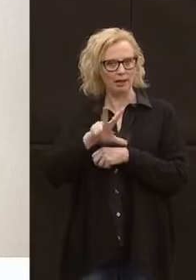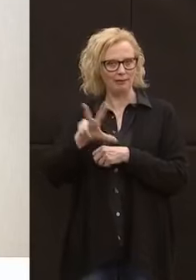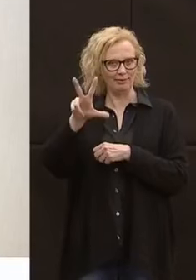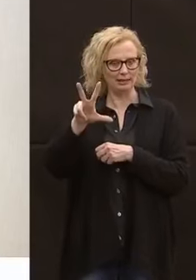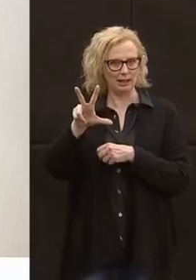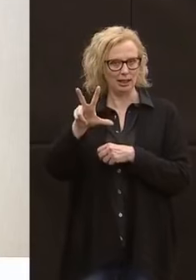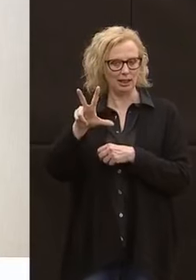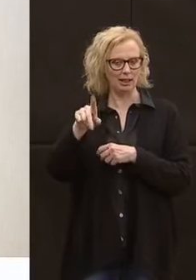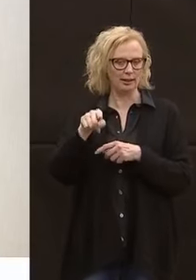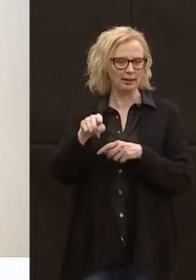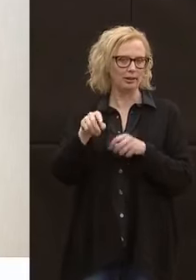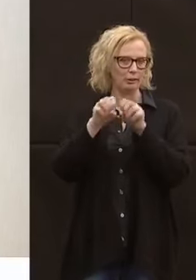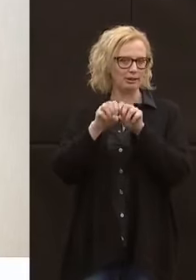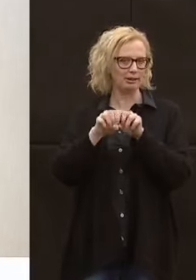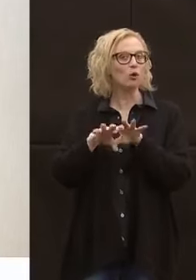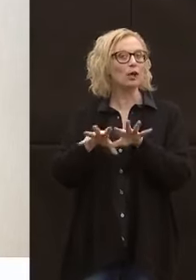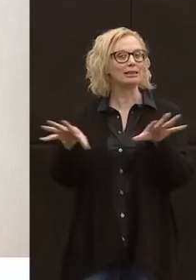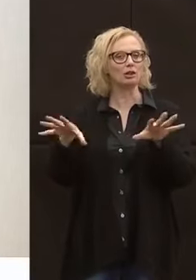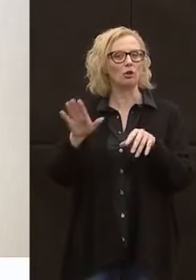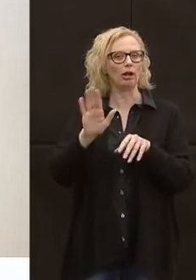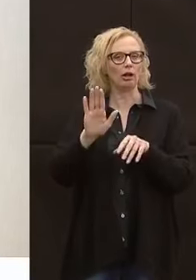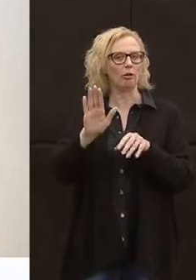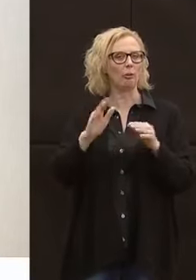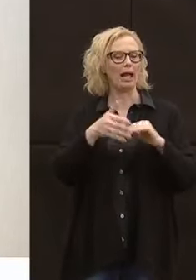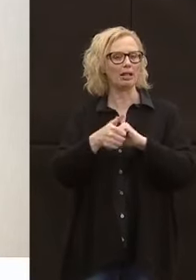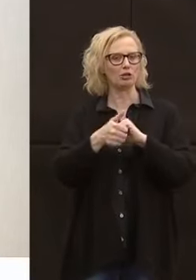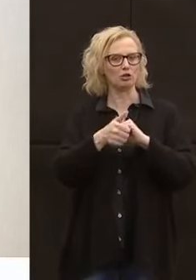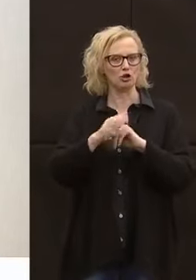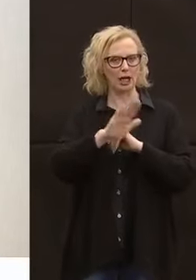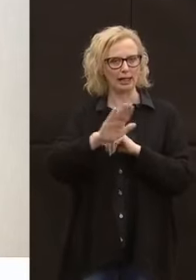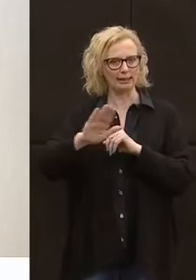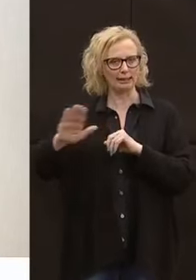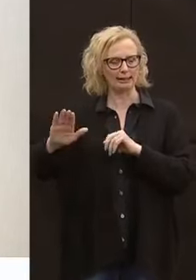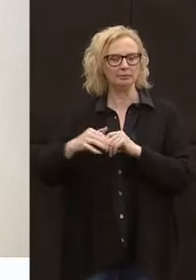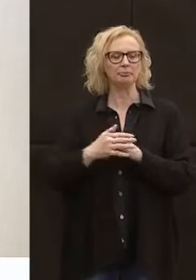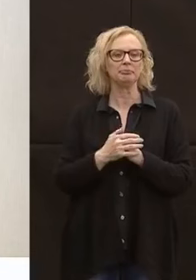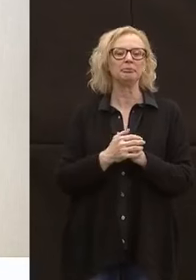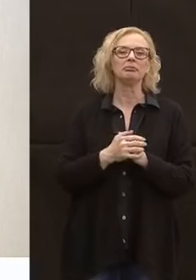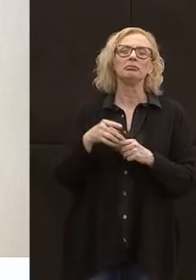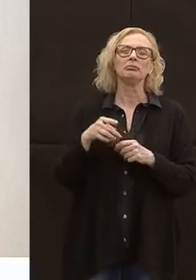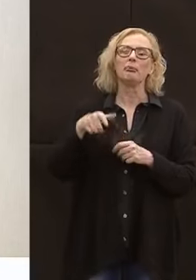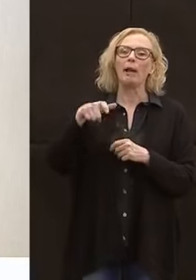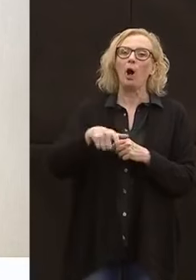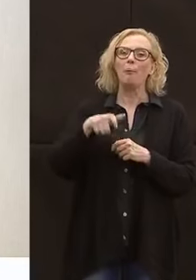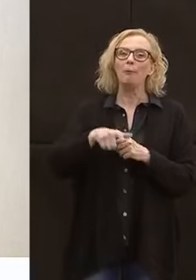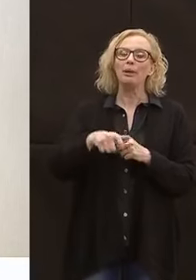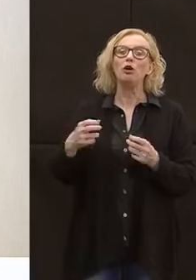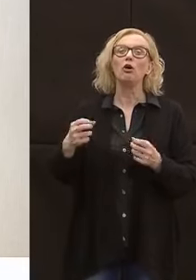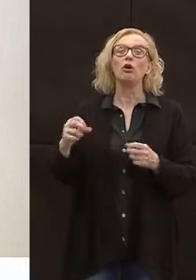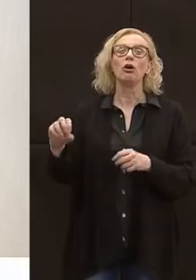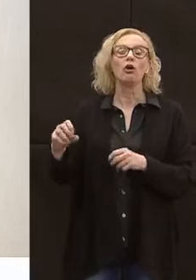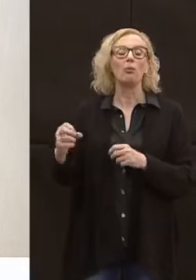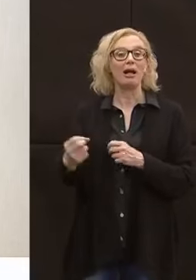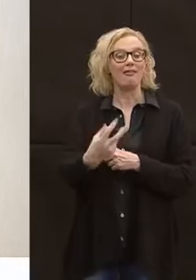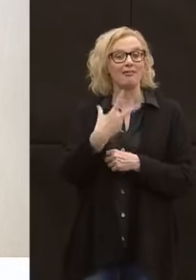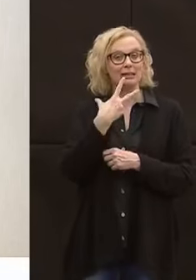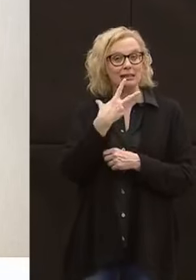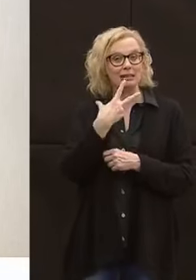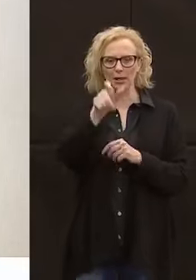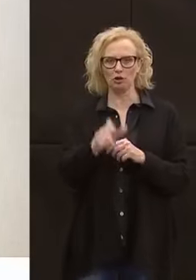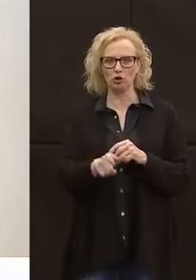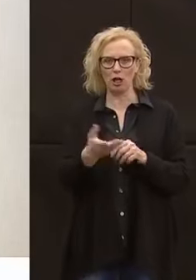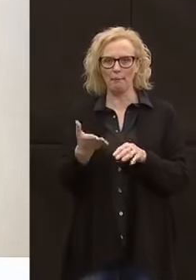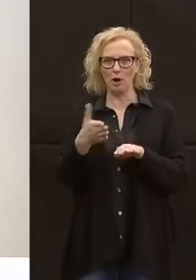evidentemente la divulgazione ai loro associati, riguardante un obbligo di comunicazione dei dati